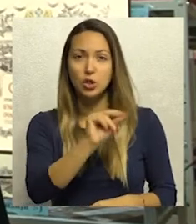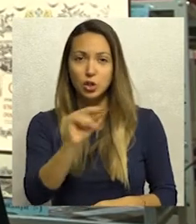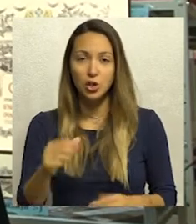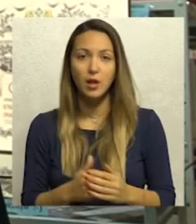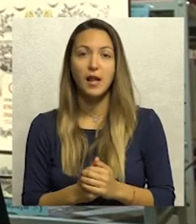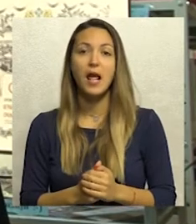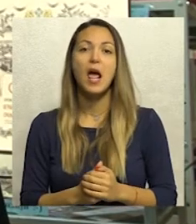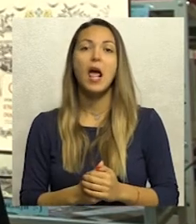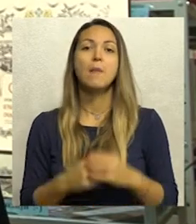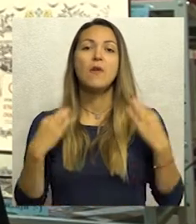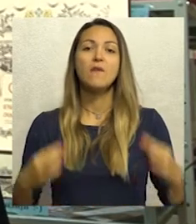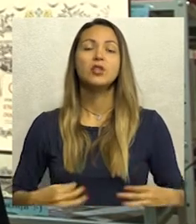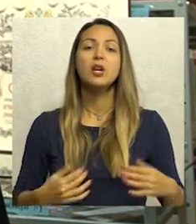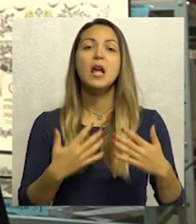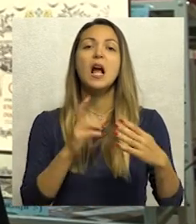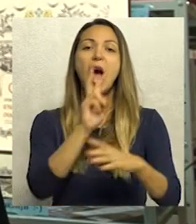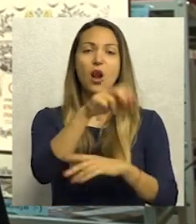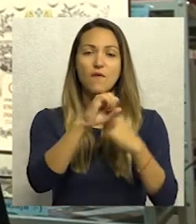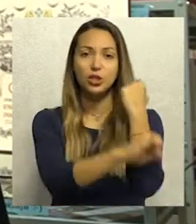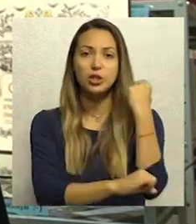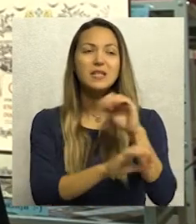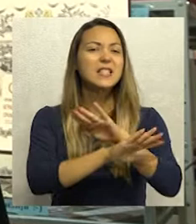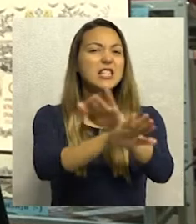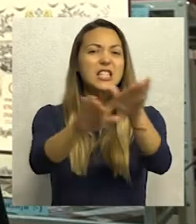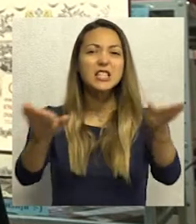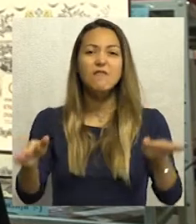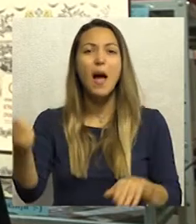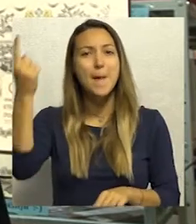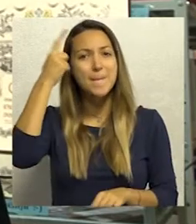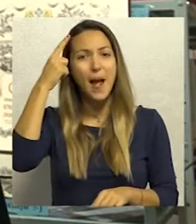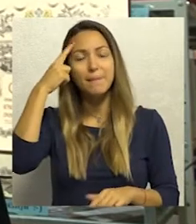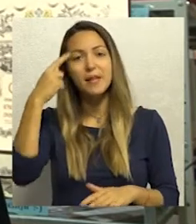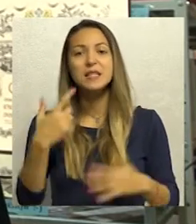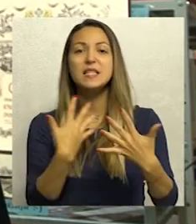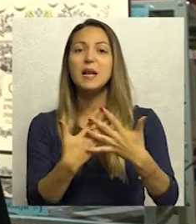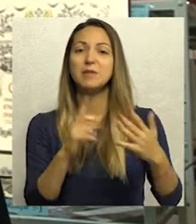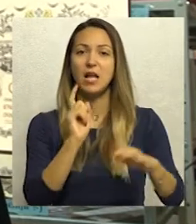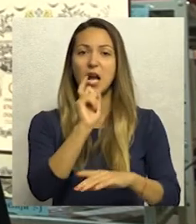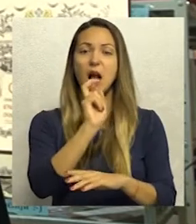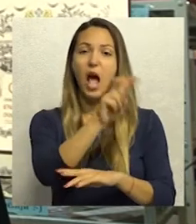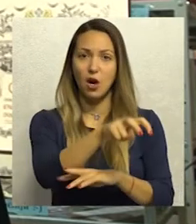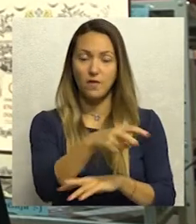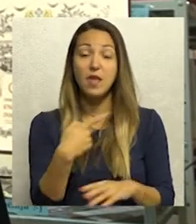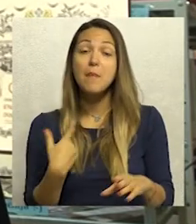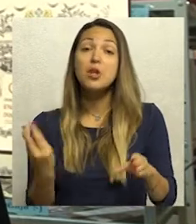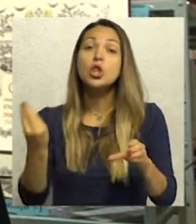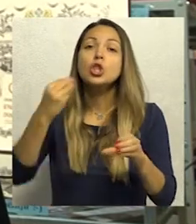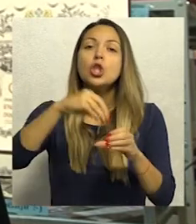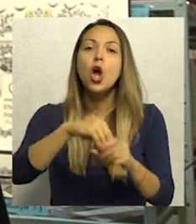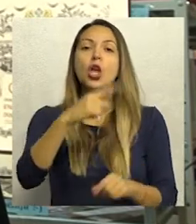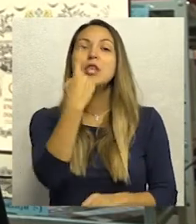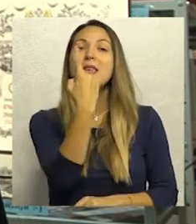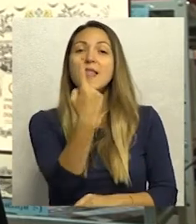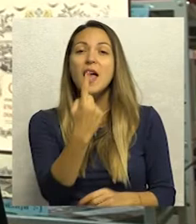gimnazije, i sva pamet Sremskih Karlovaca, ja bih dodao još jedan vredan